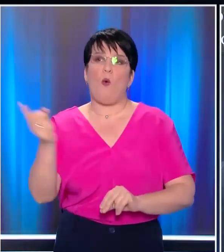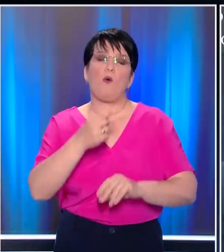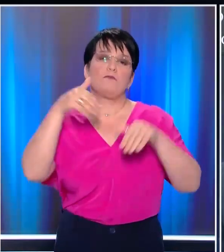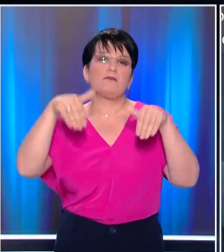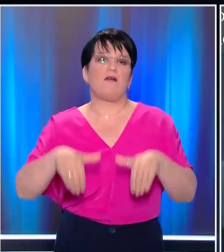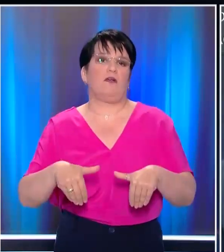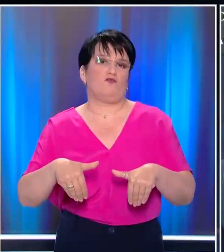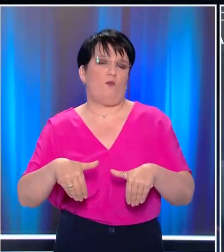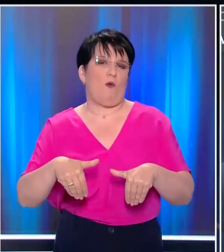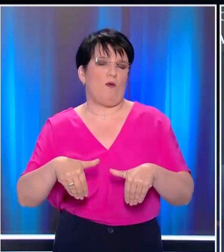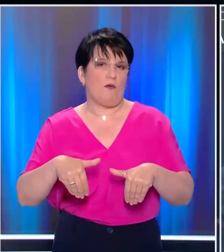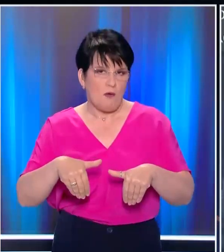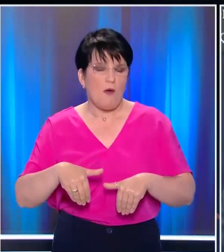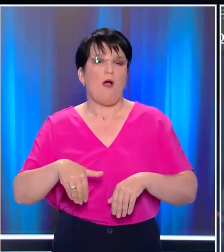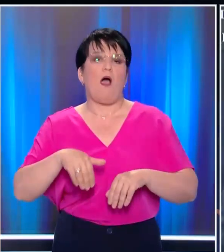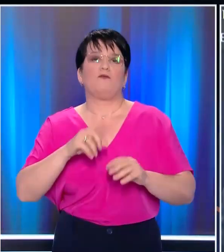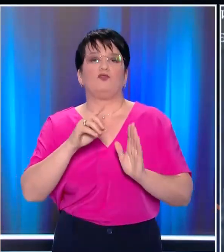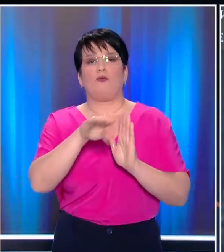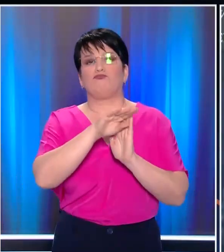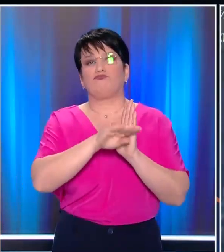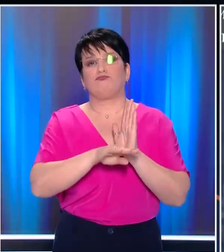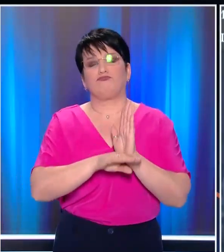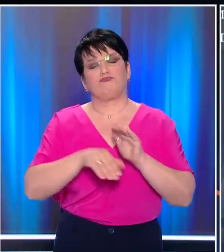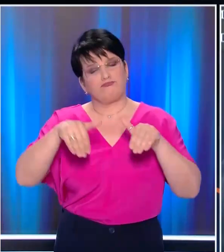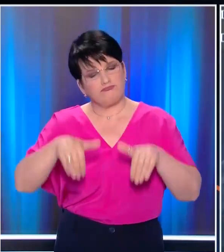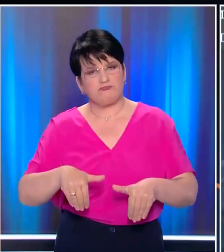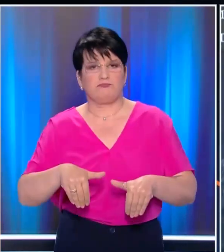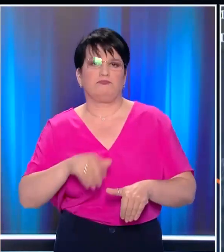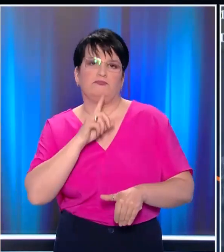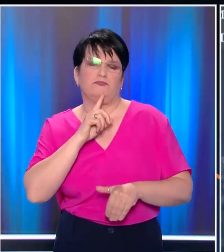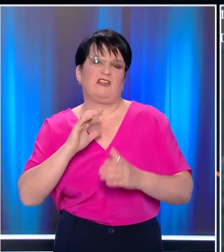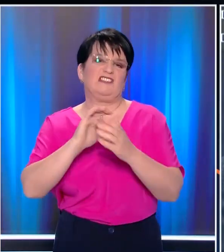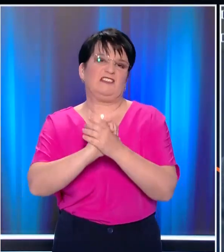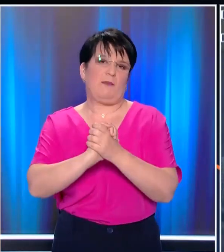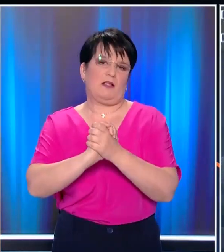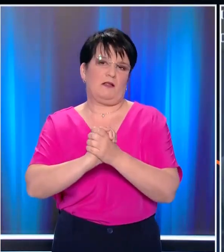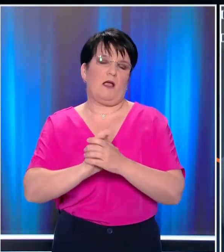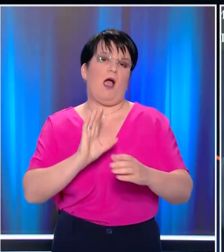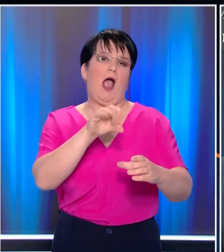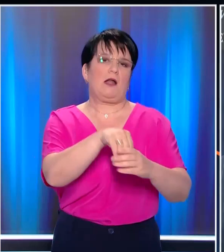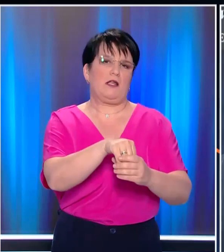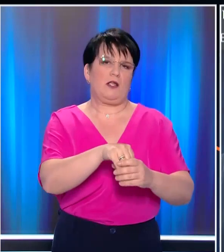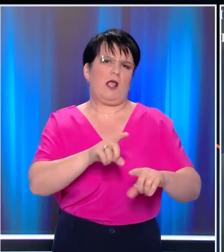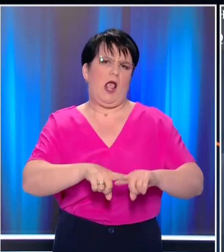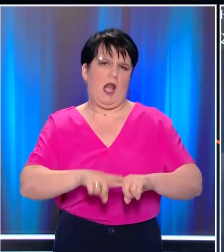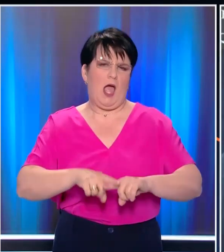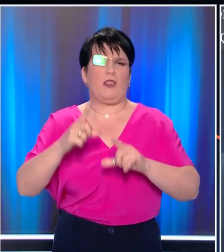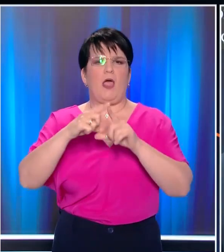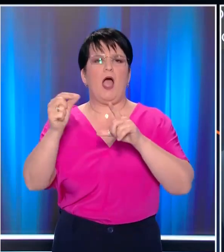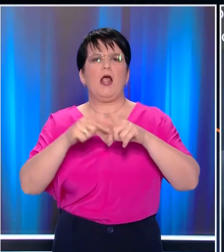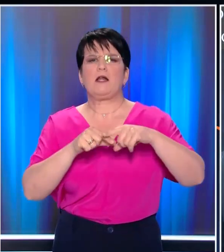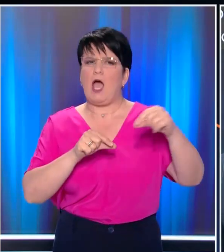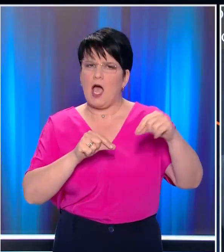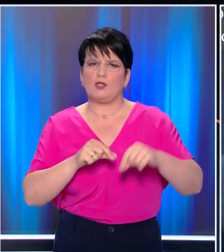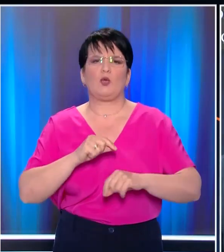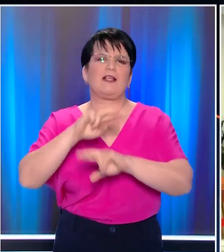σεβασμό του Αυτός είναι ο θεμελιώδης κανόνας της συμμαχίας που ανήκουμε του ΝΑΤΟ Αλλά